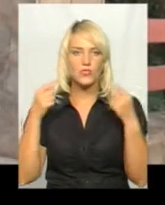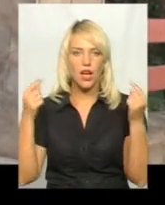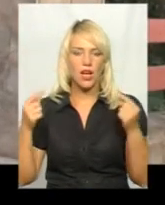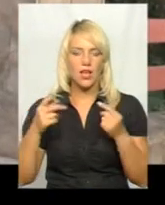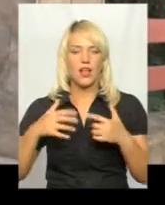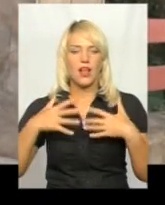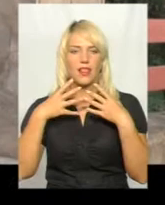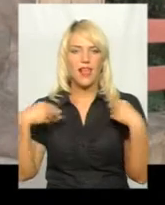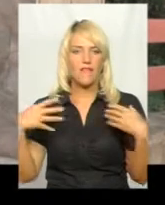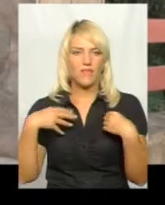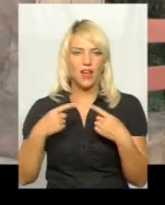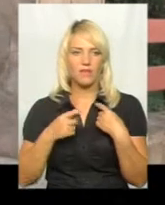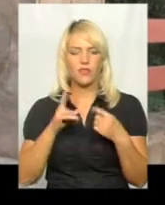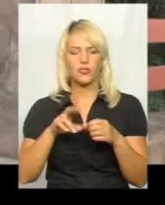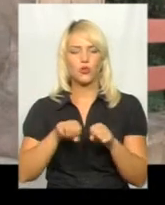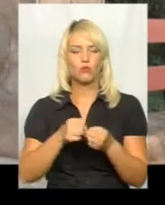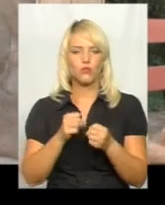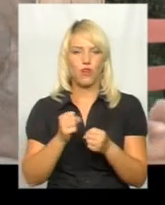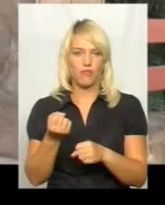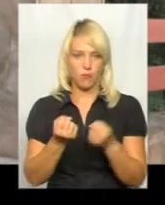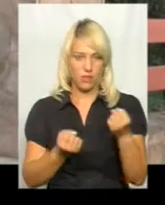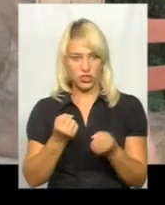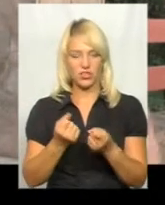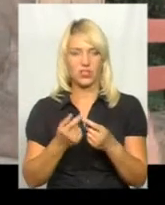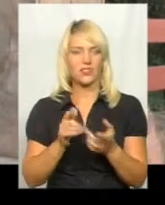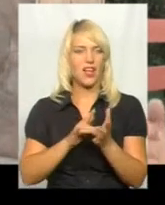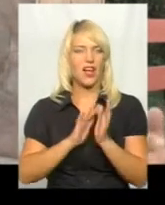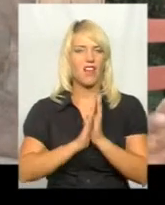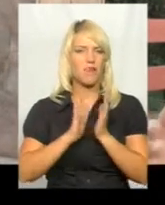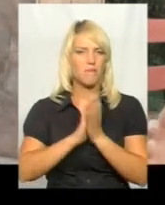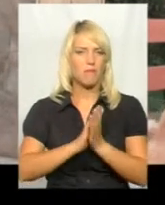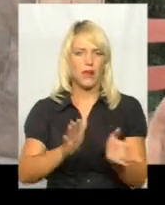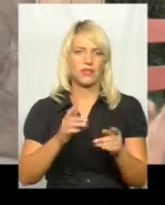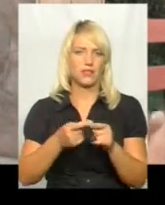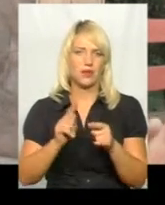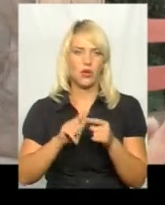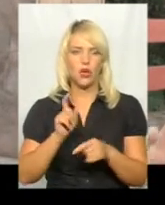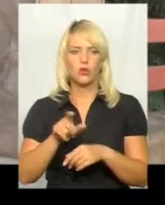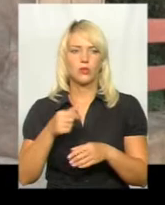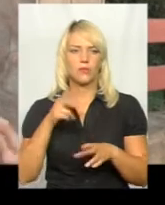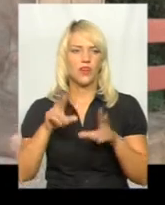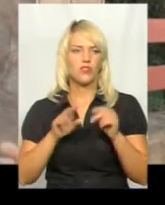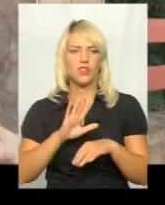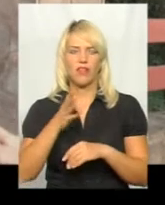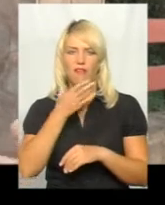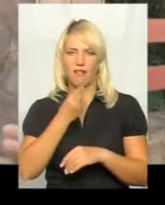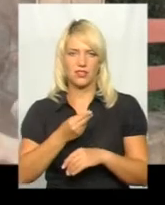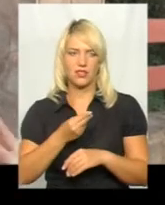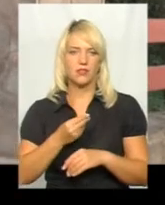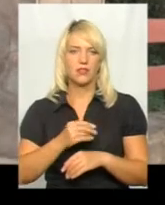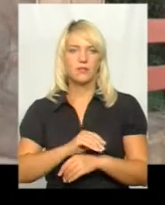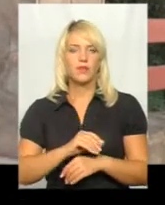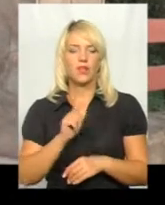просто ганьба цим людям. І я вважаю, що це як би в якійсь мірі негарний жест в сторону